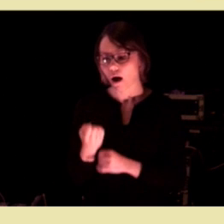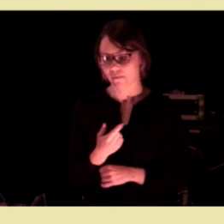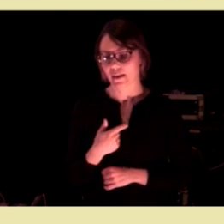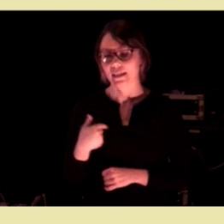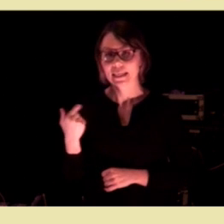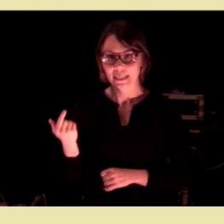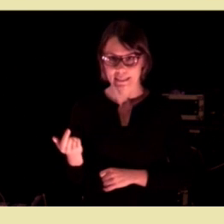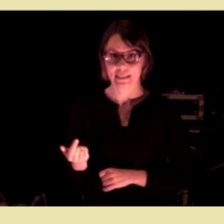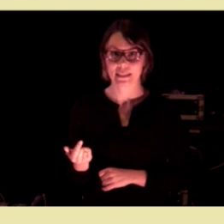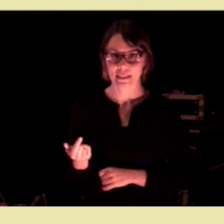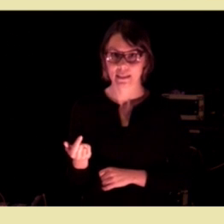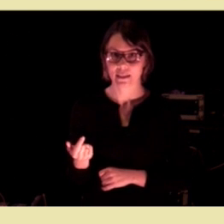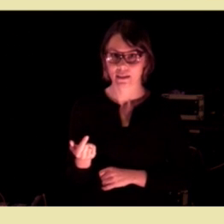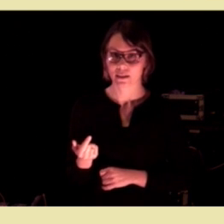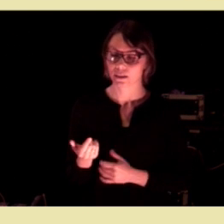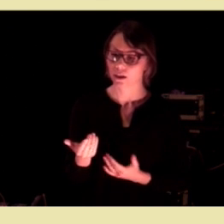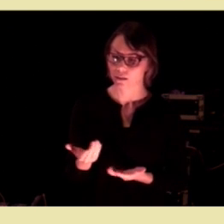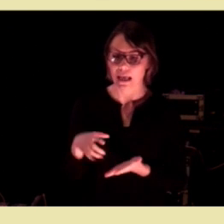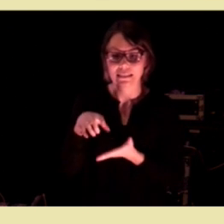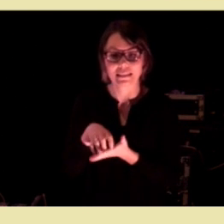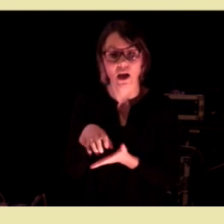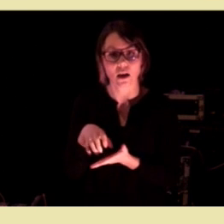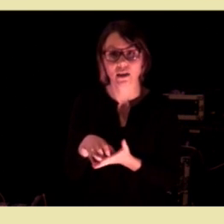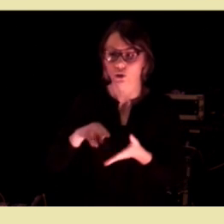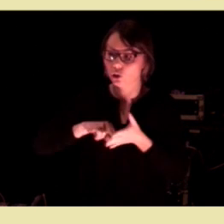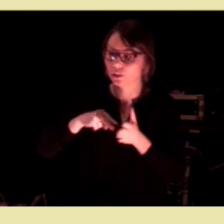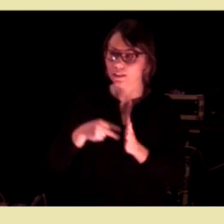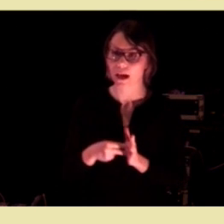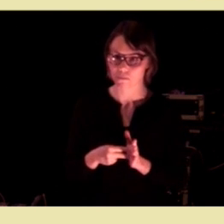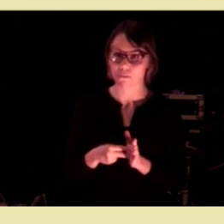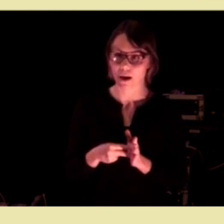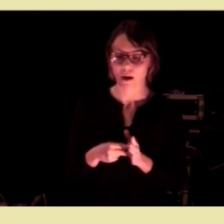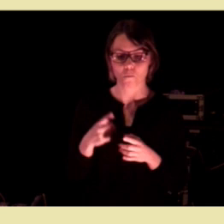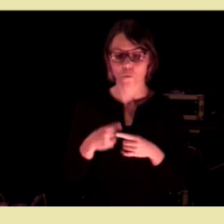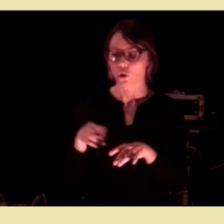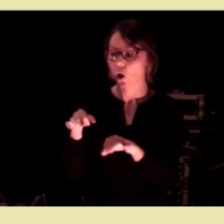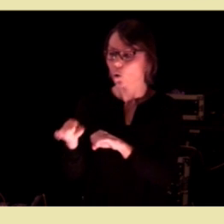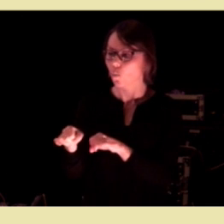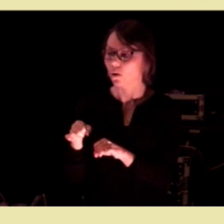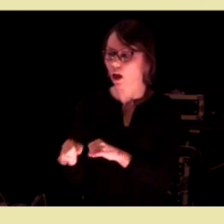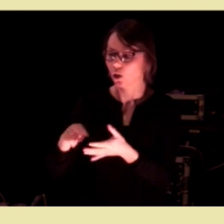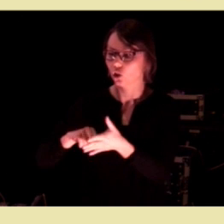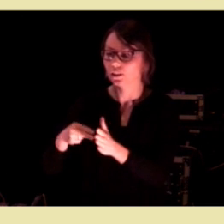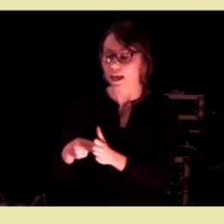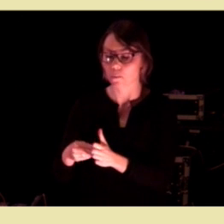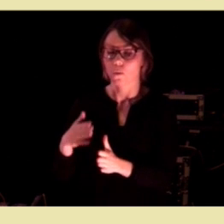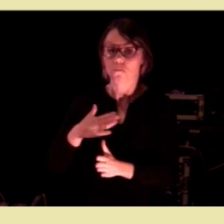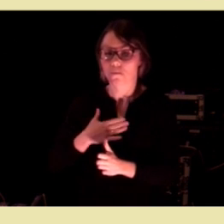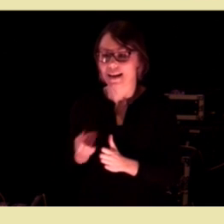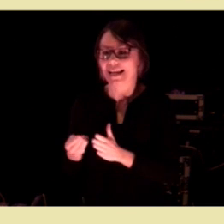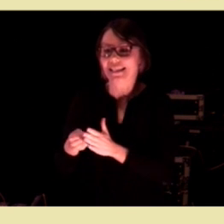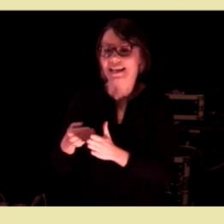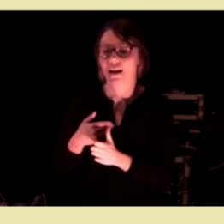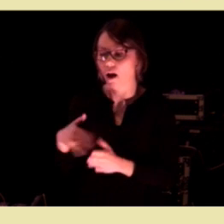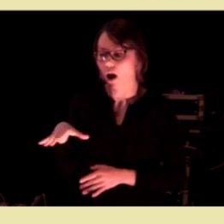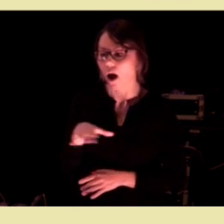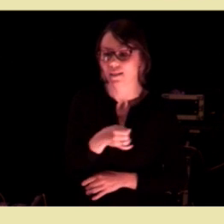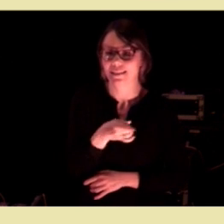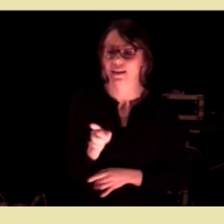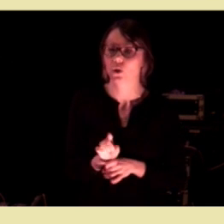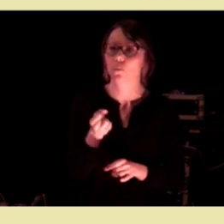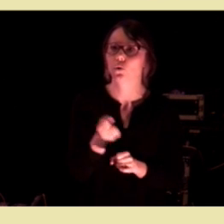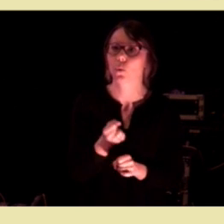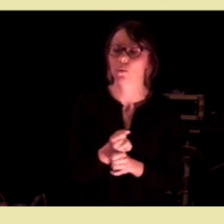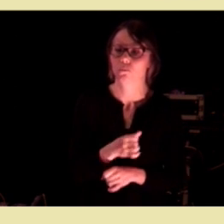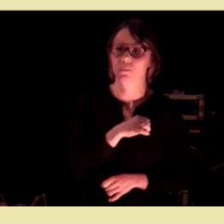at det statlige systemet og det kommunale systemet, og jeg vil legge til også alle de som jobber